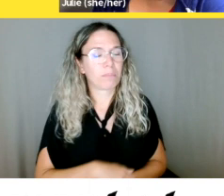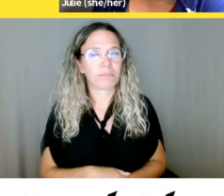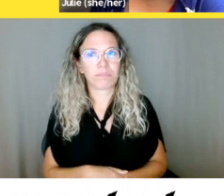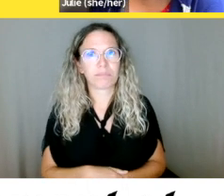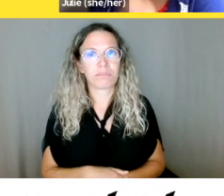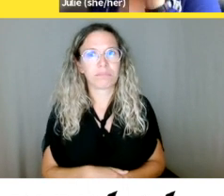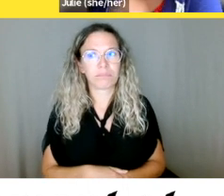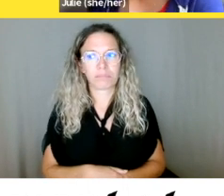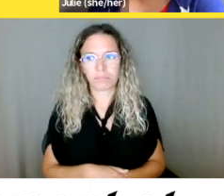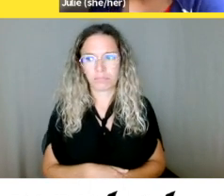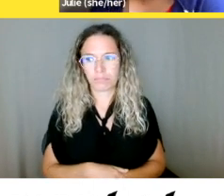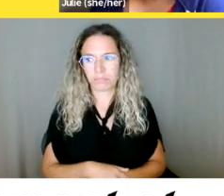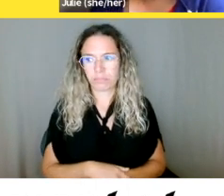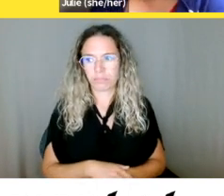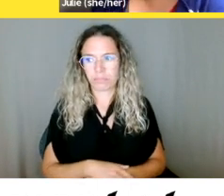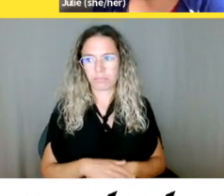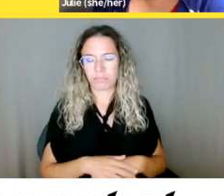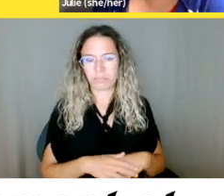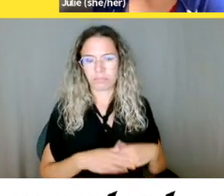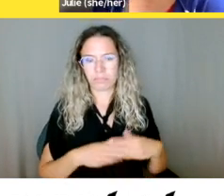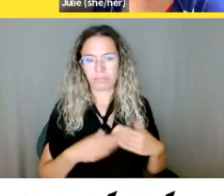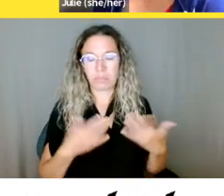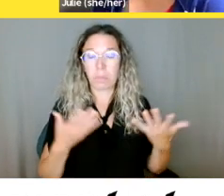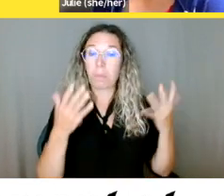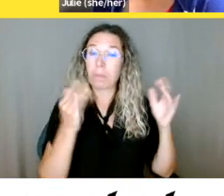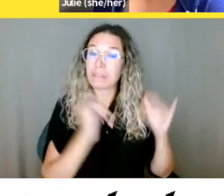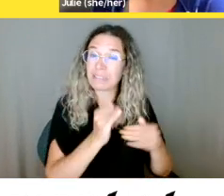ou à la démarche de Donna Jodan.